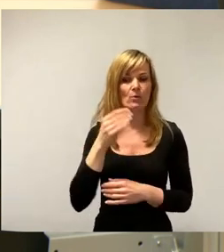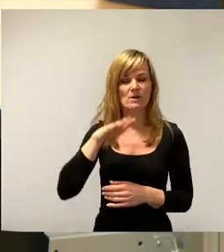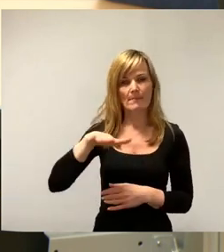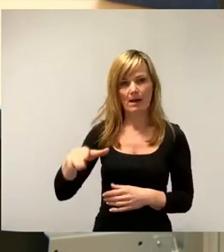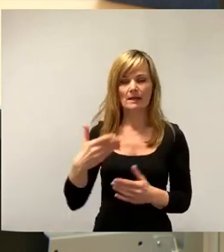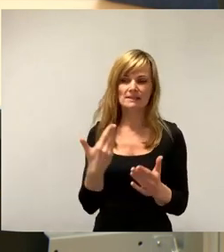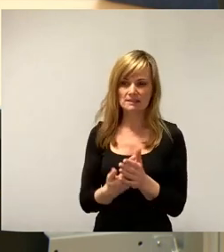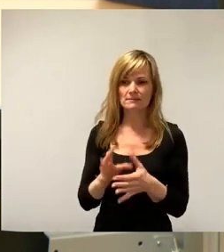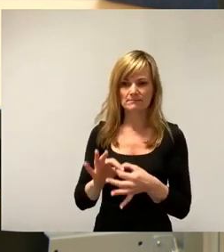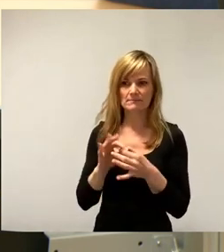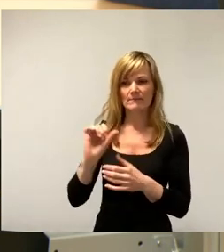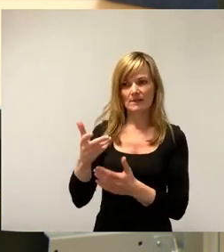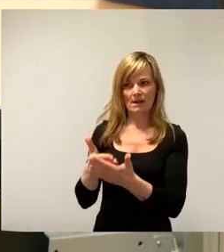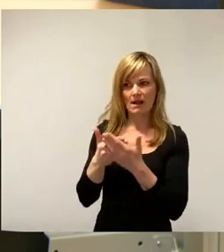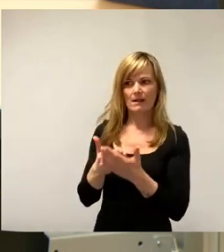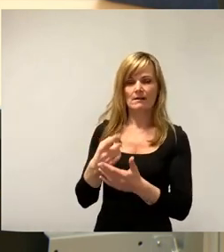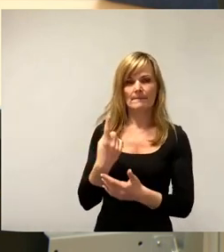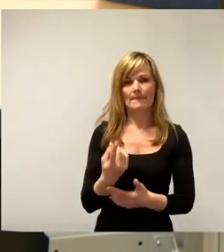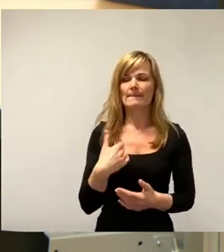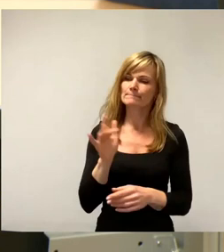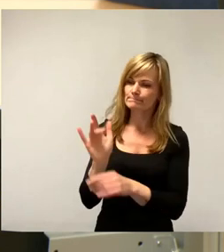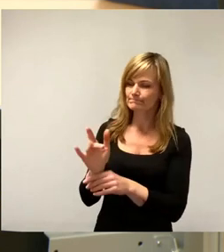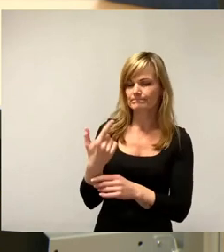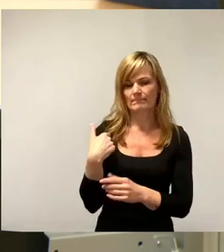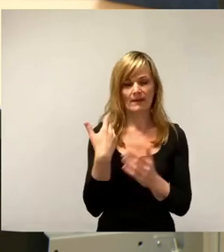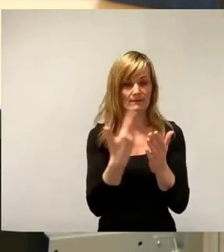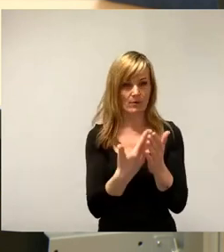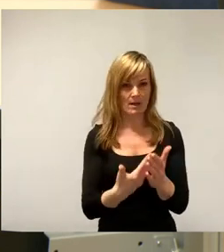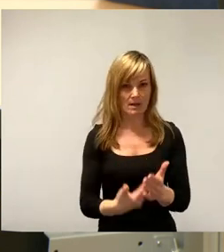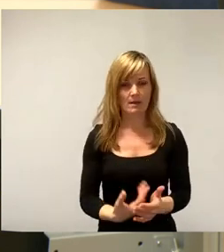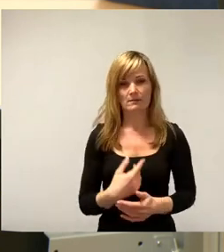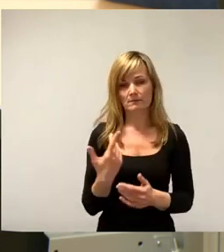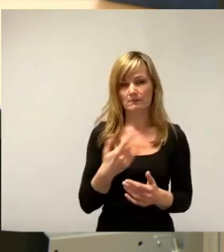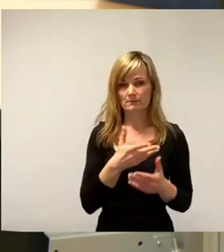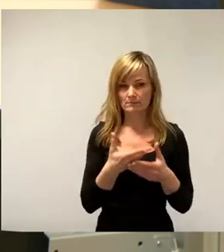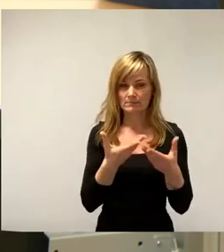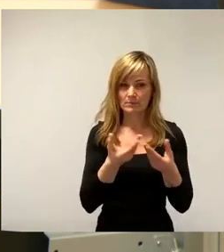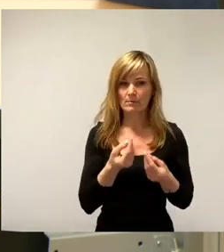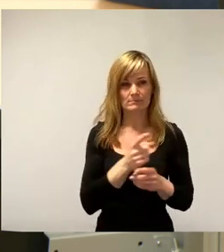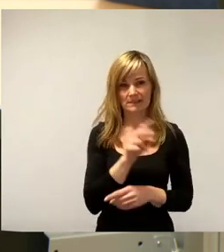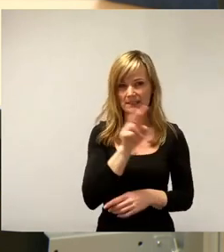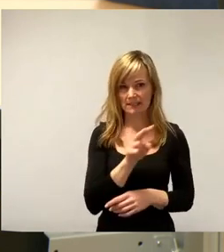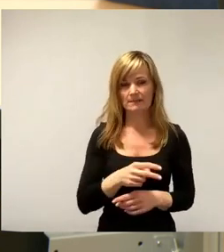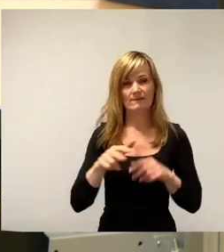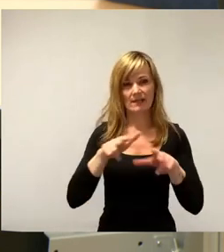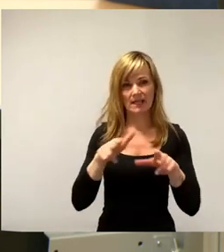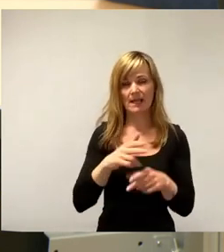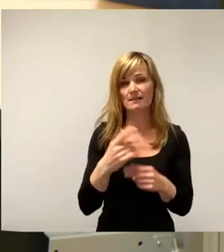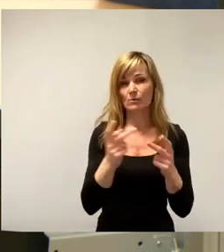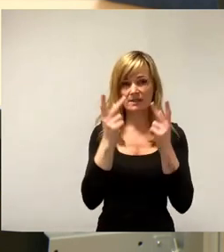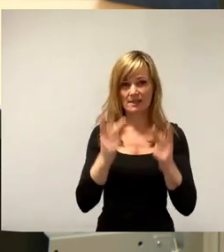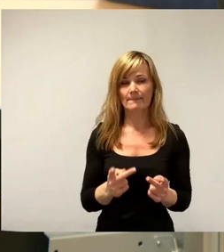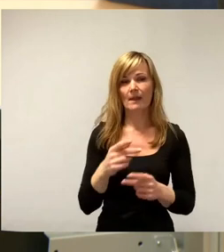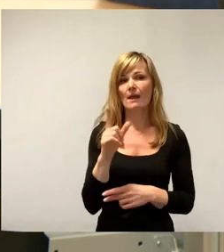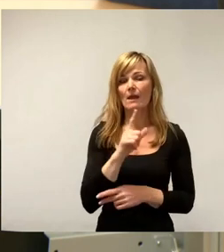Er hat offensichtlich die vielen Vorlagen, die wir gerade bekommen haben, nicht gelesen. Also das Verkehrskonzept Löbtau, da steht drin, Bewohnerparken ist nicht